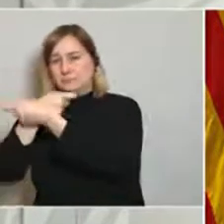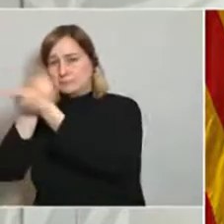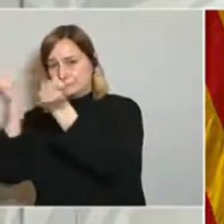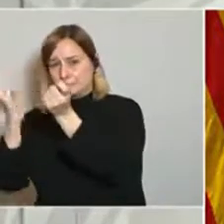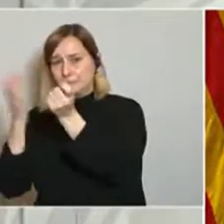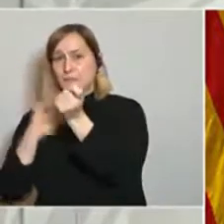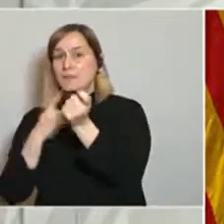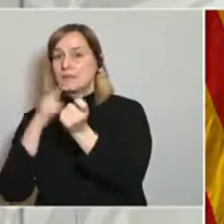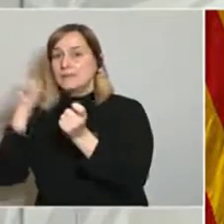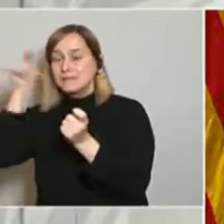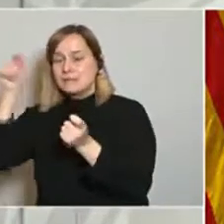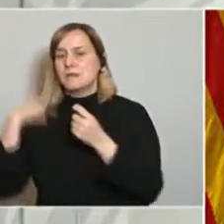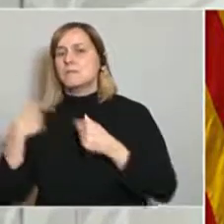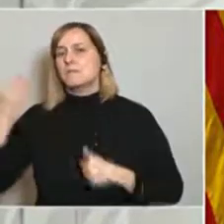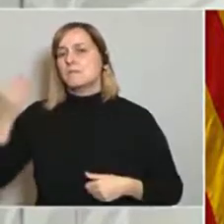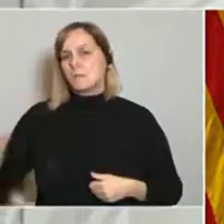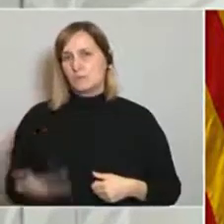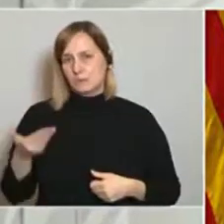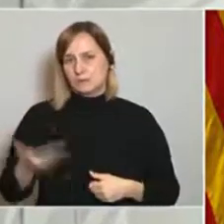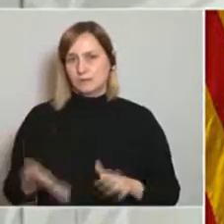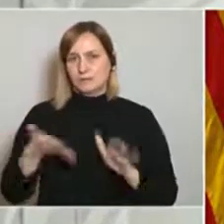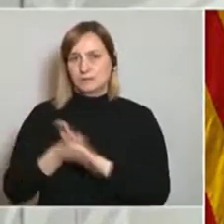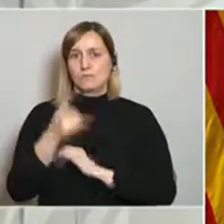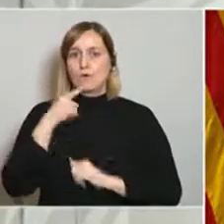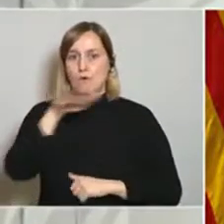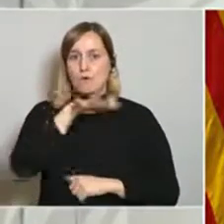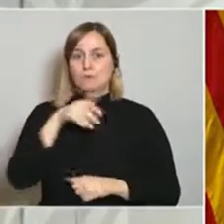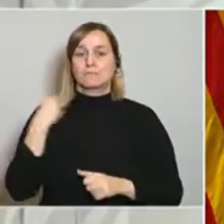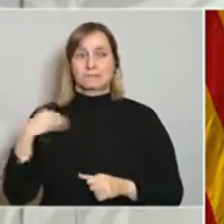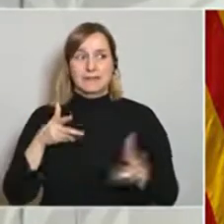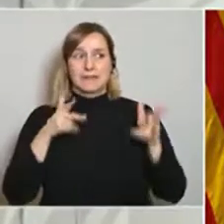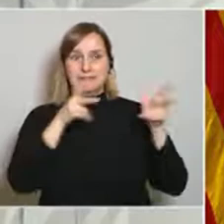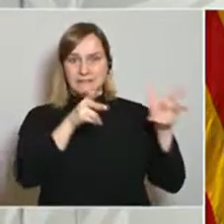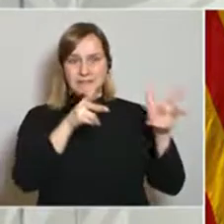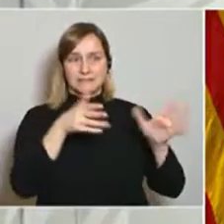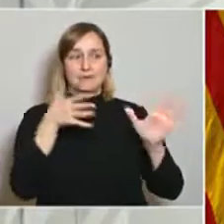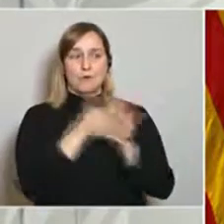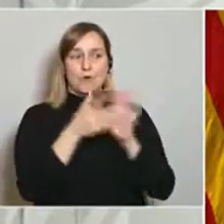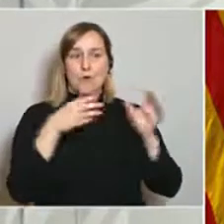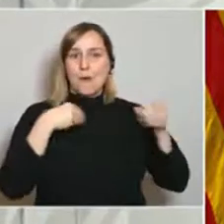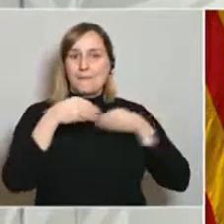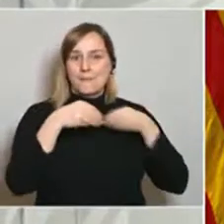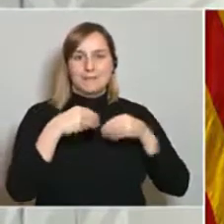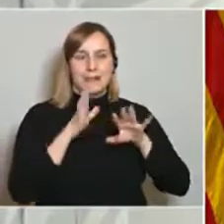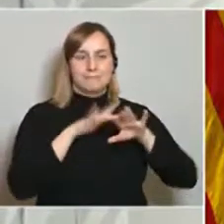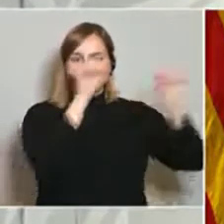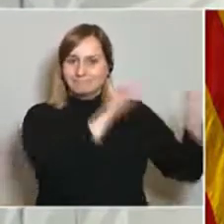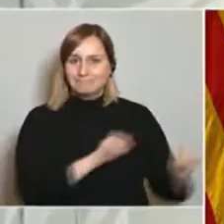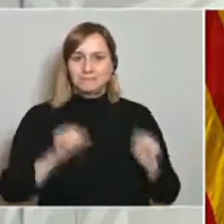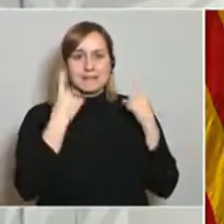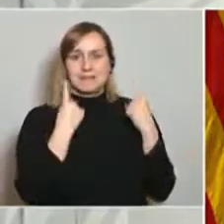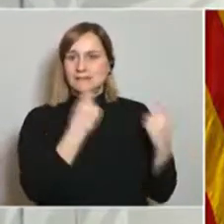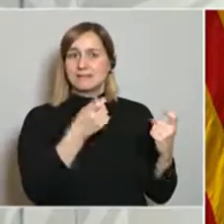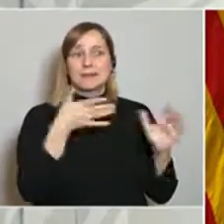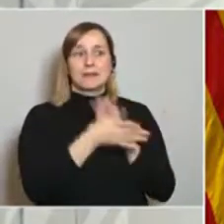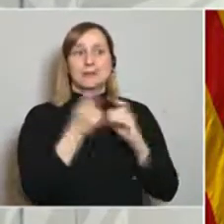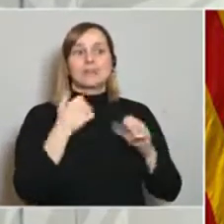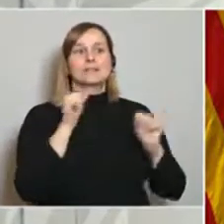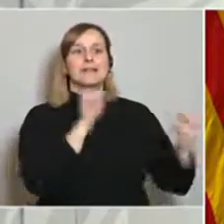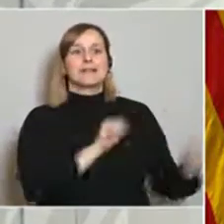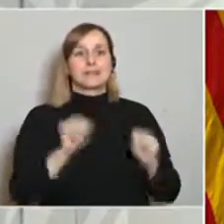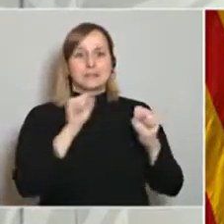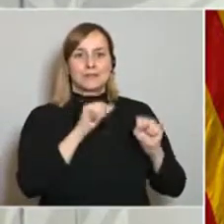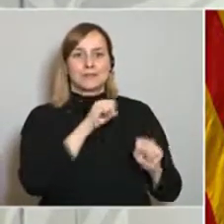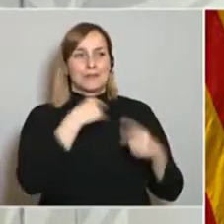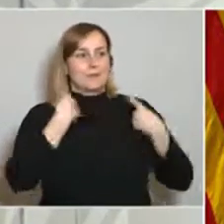especialment important a les residències, que puguin dotar-se del material de protecció, que al final no és la protecció individual només